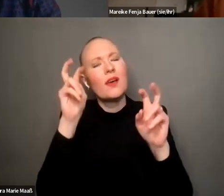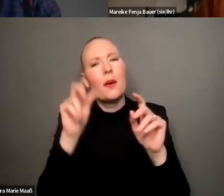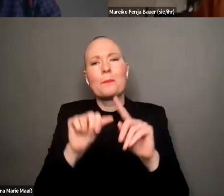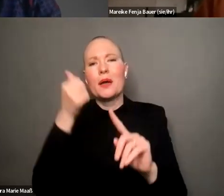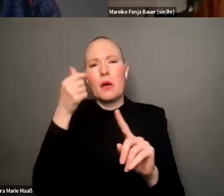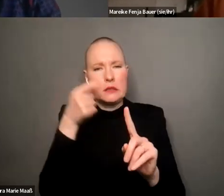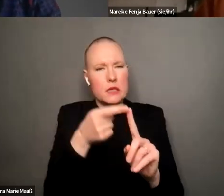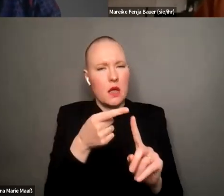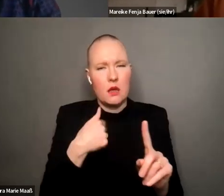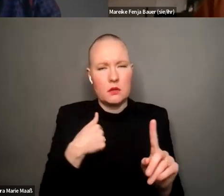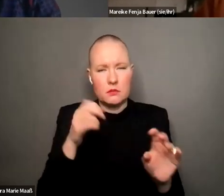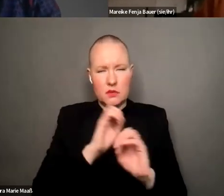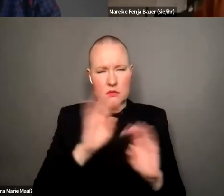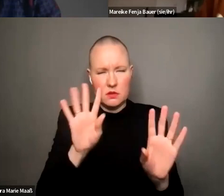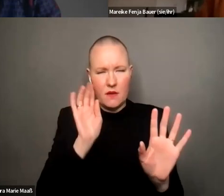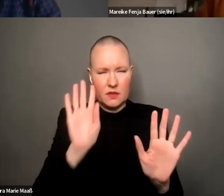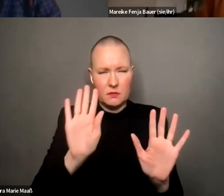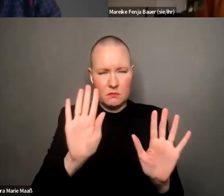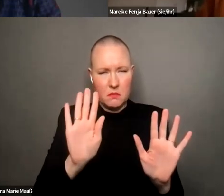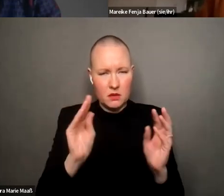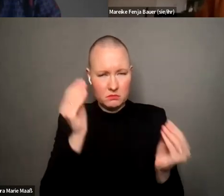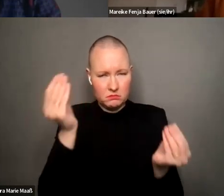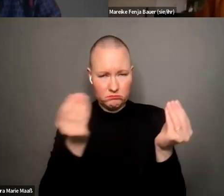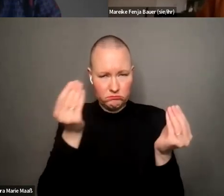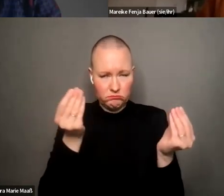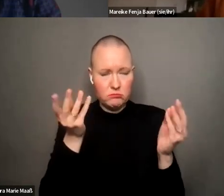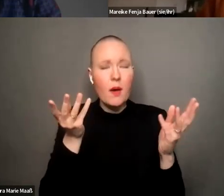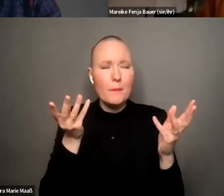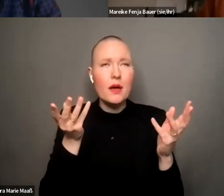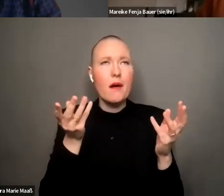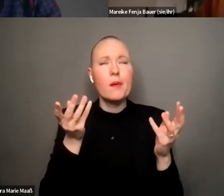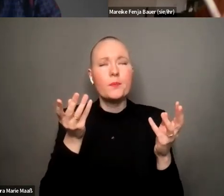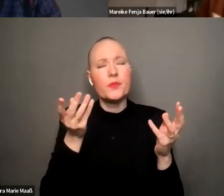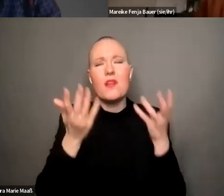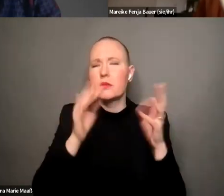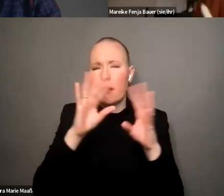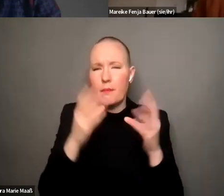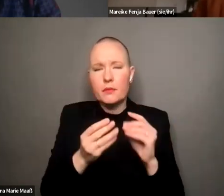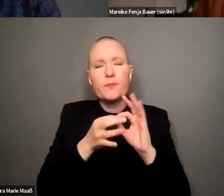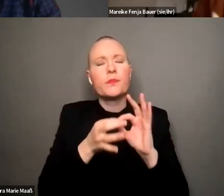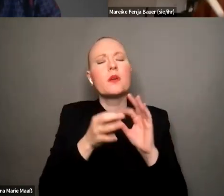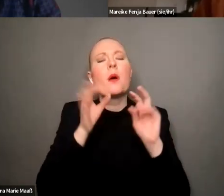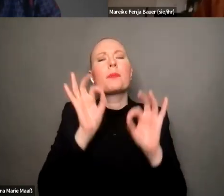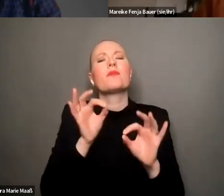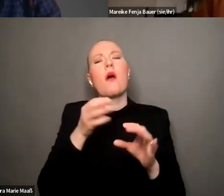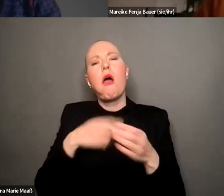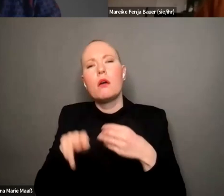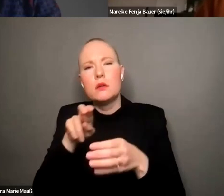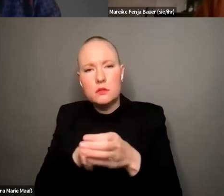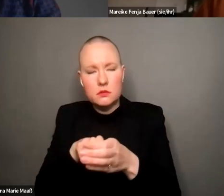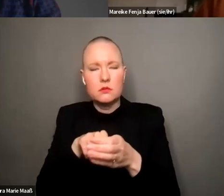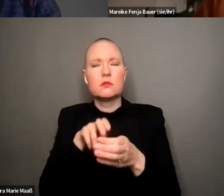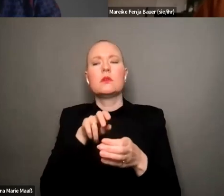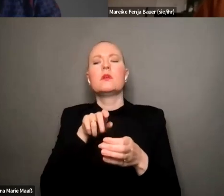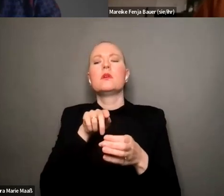in dem zusammenhang aber natürlich können wir auch sehen dass dieses kapern oder hijacking ja nicht nur bei